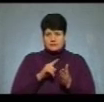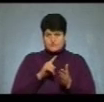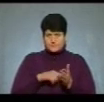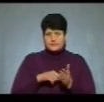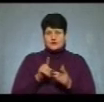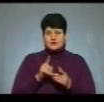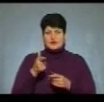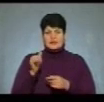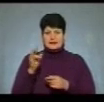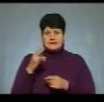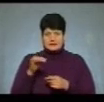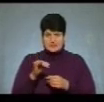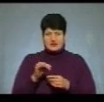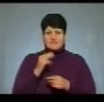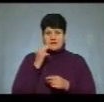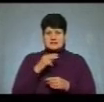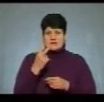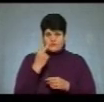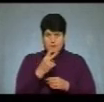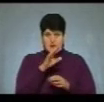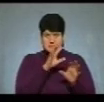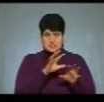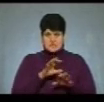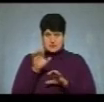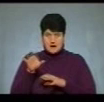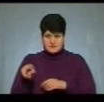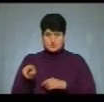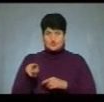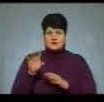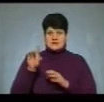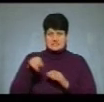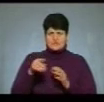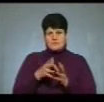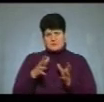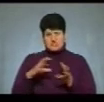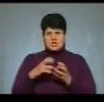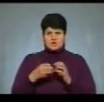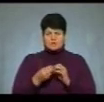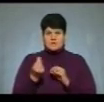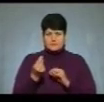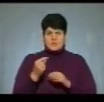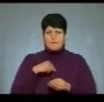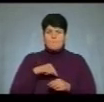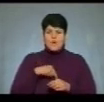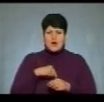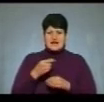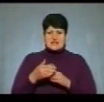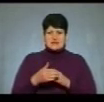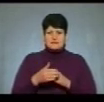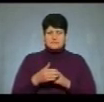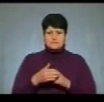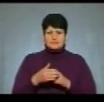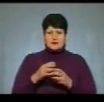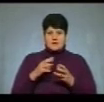Гінда винний за двома статтями, значить, з нього стягнуто в більшій сумі, зокрема, моральні збитки з